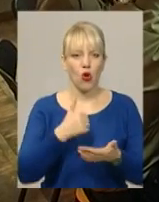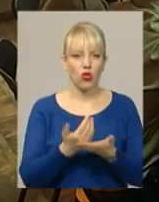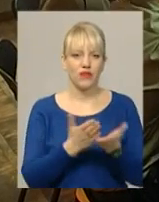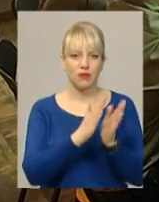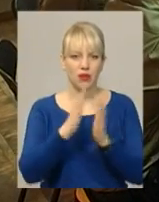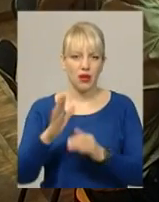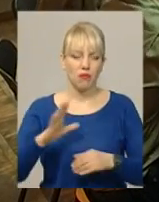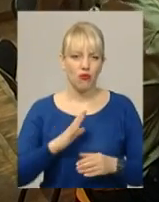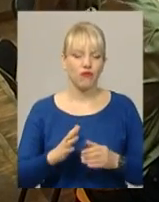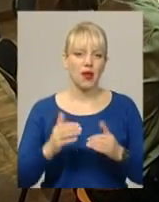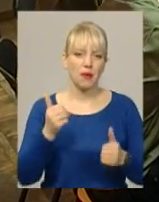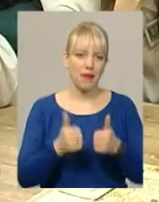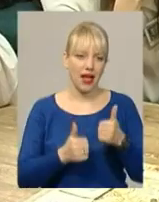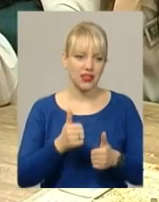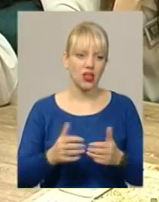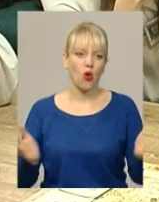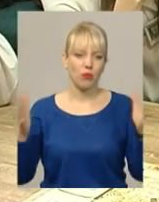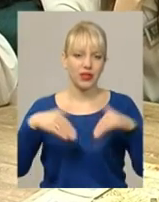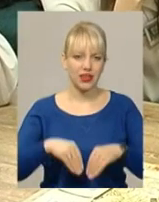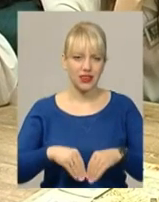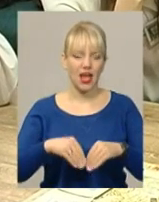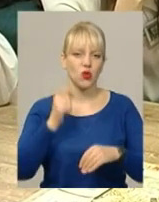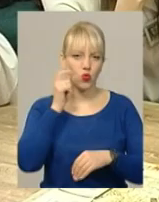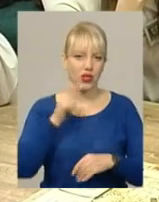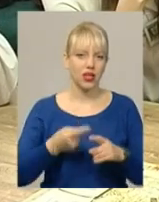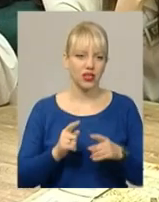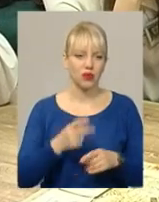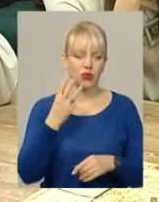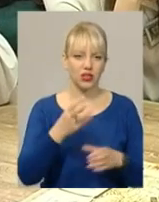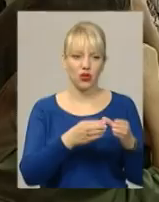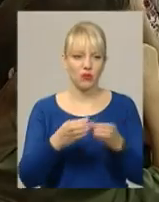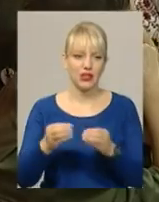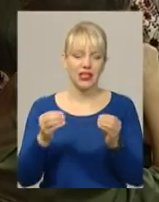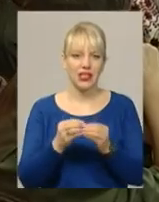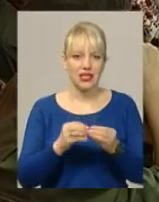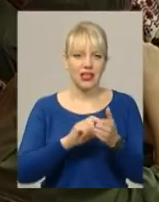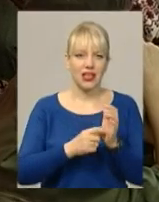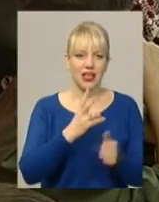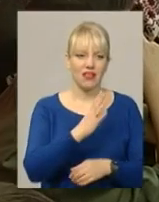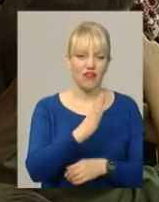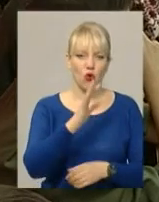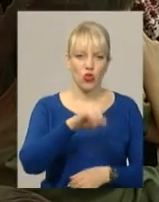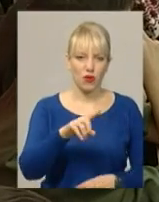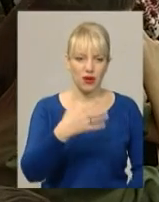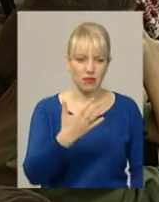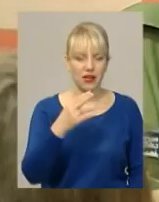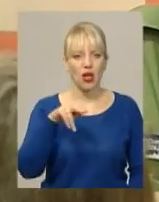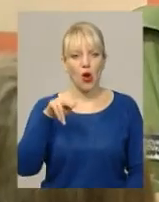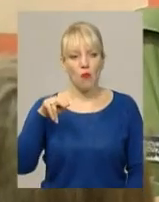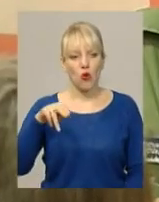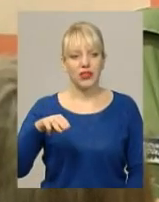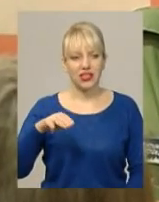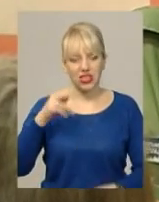відбувся батл «Об'єднай Україну». В ігровому герці зійшлися три команди – десятикласників НВО номер 5, учнів політехнічного коледжу та